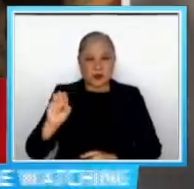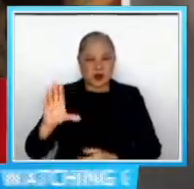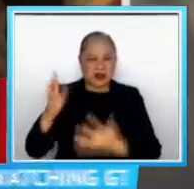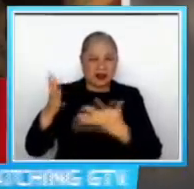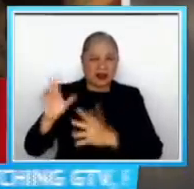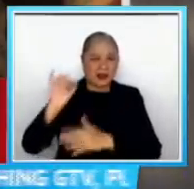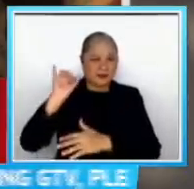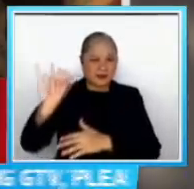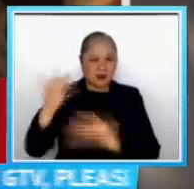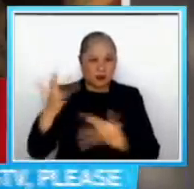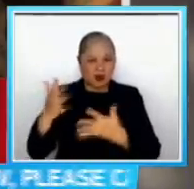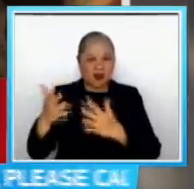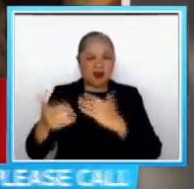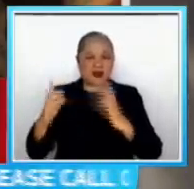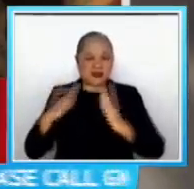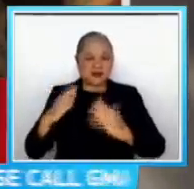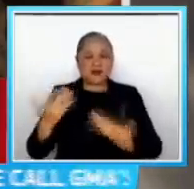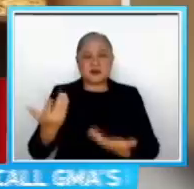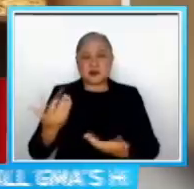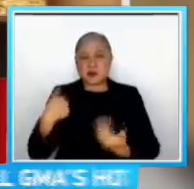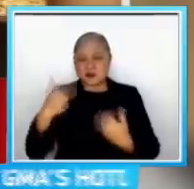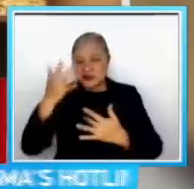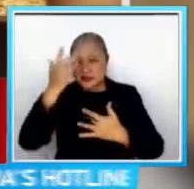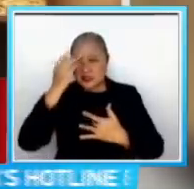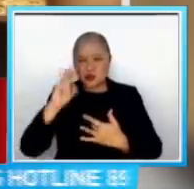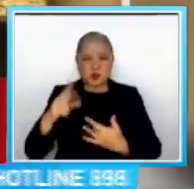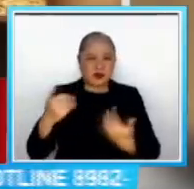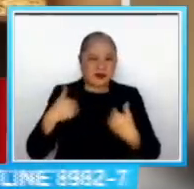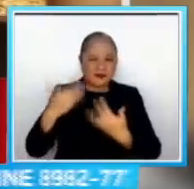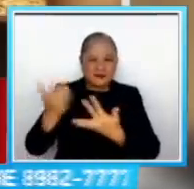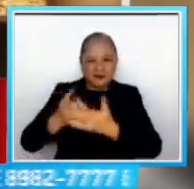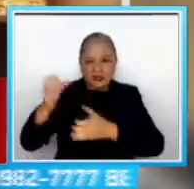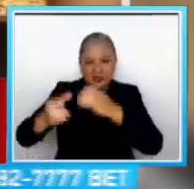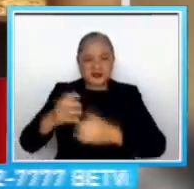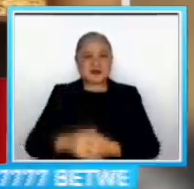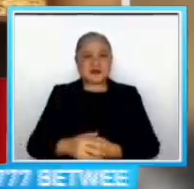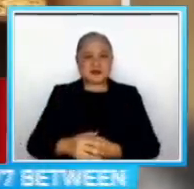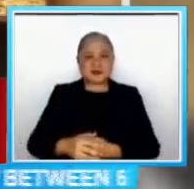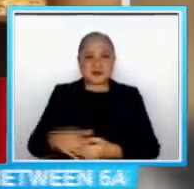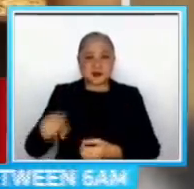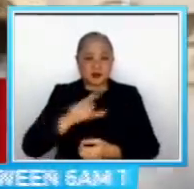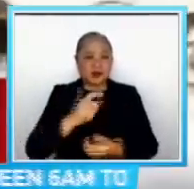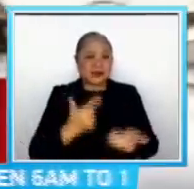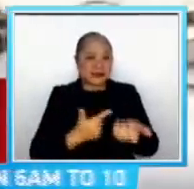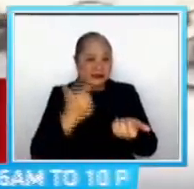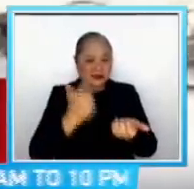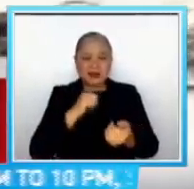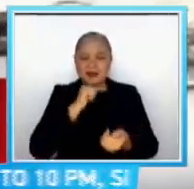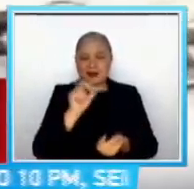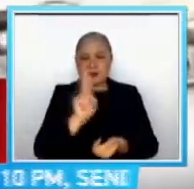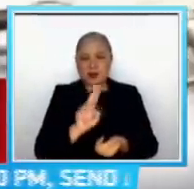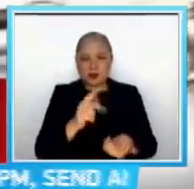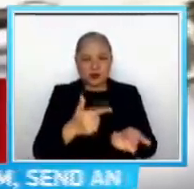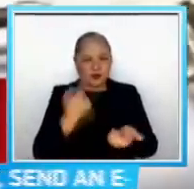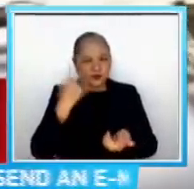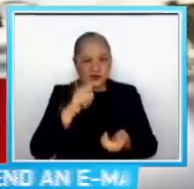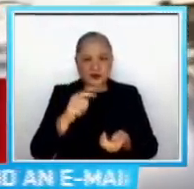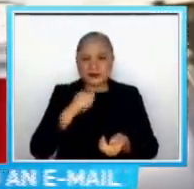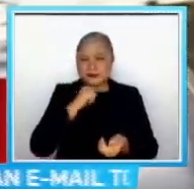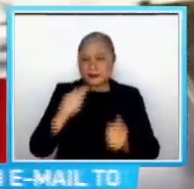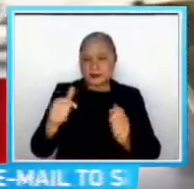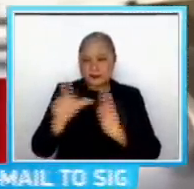may sakit at may kasong kriminal na pulis Maynila Ayon sa MPD, layon itong hindi magamit ang mga baril sa mga iligal na aktibidad